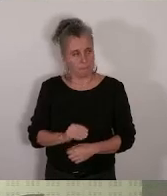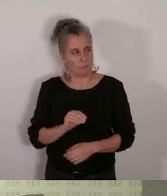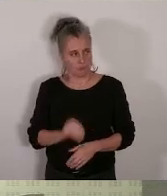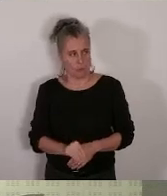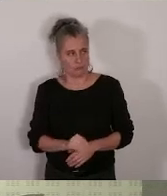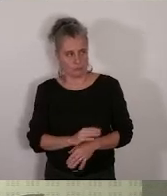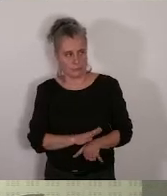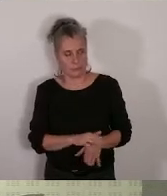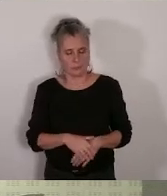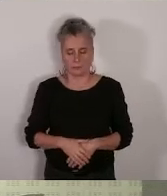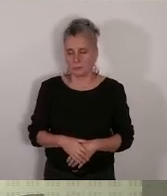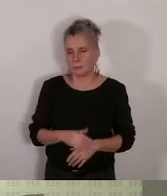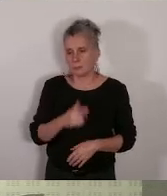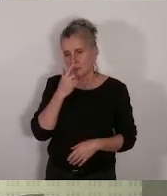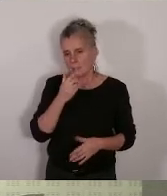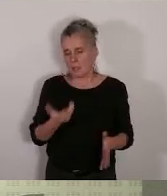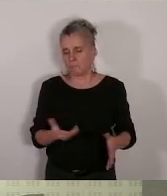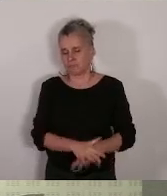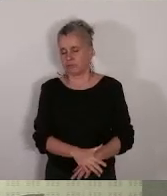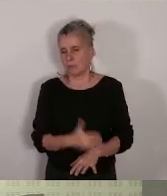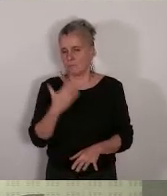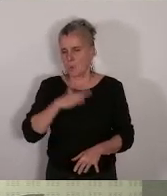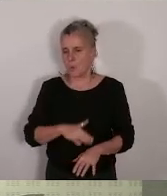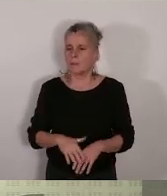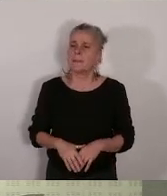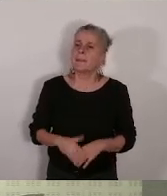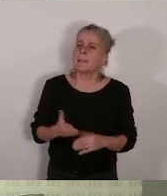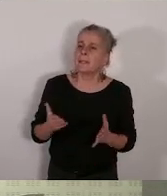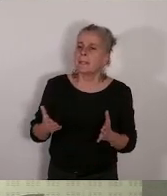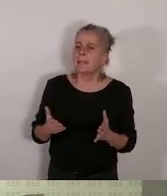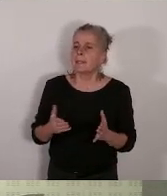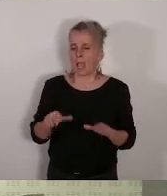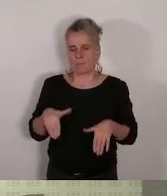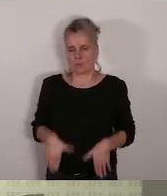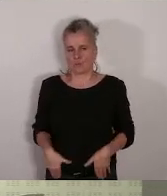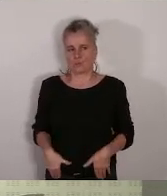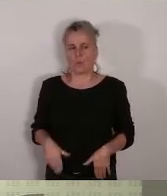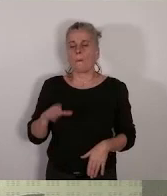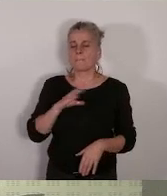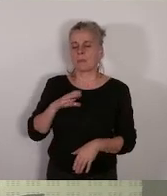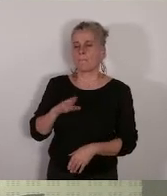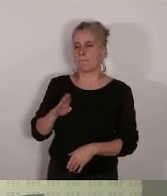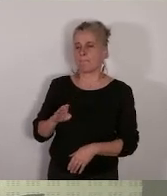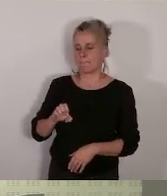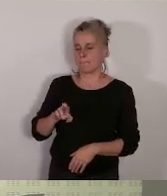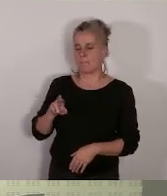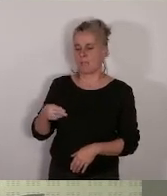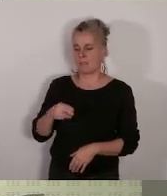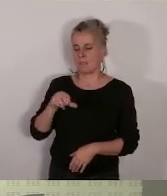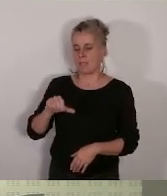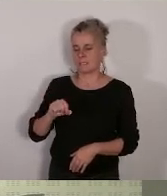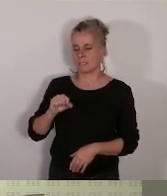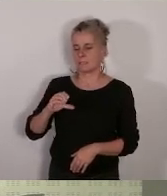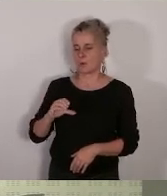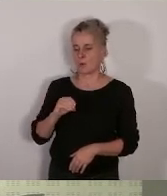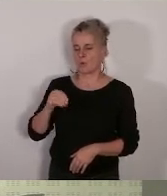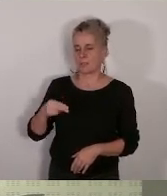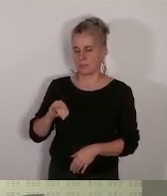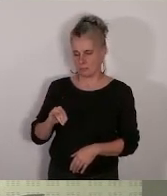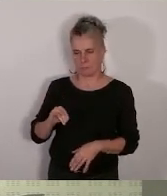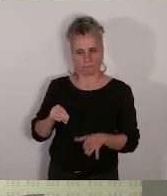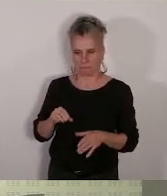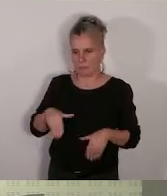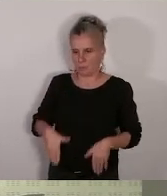Ça aurait été tellement bien de tout enfouir. Abstention pour moi, s'il vous plaît. abstention pour Madame Bernasconi et donc avis